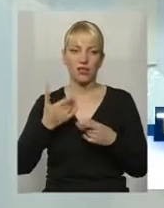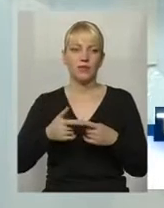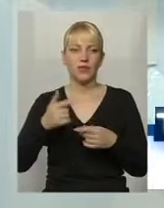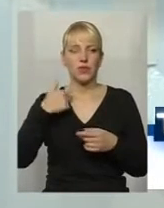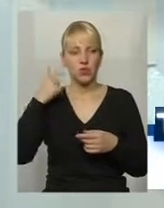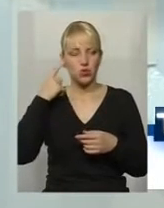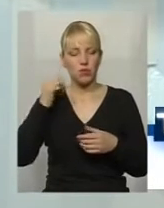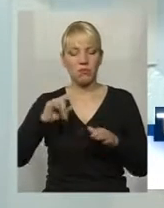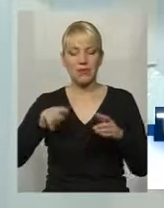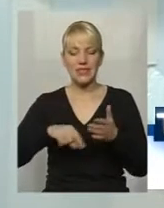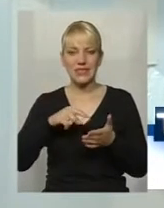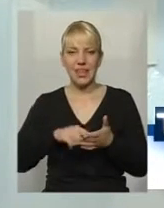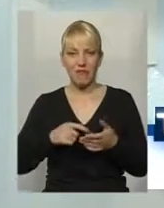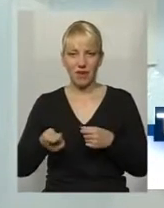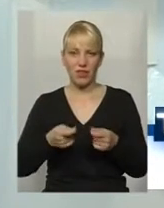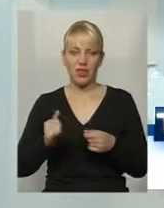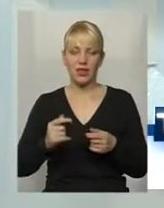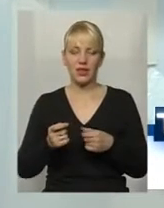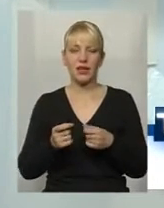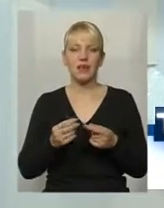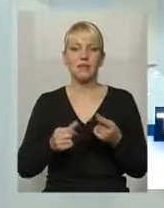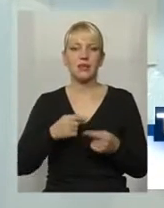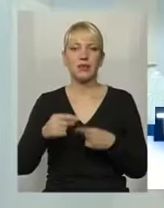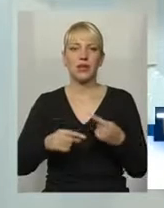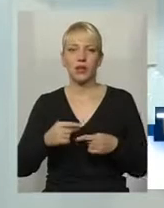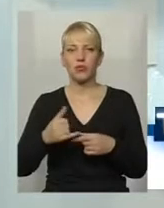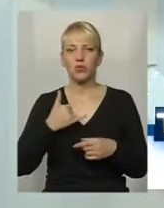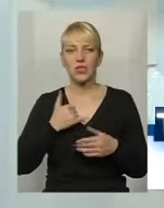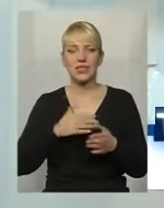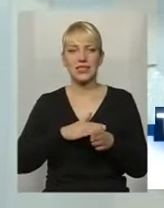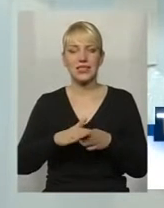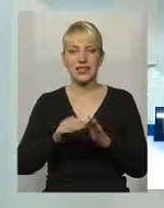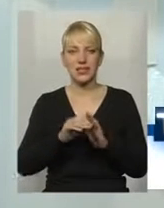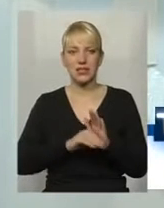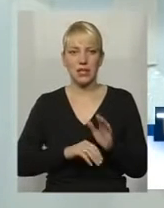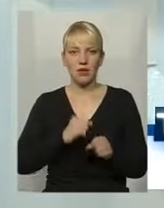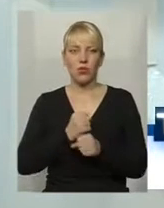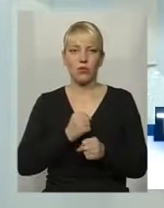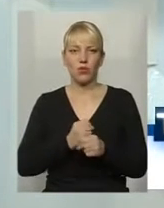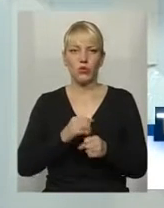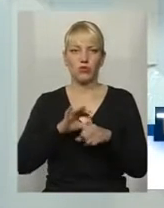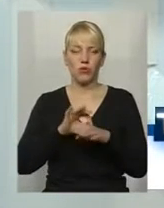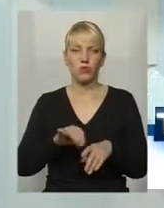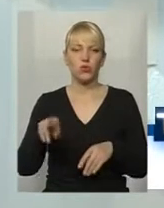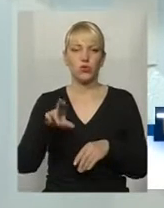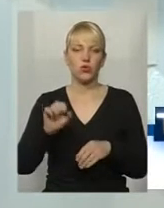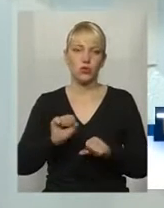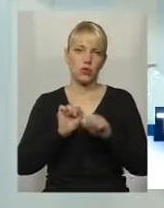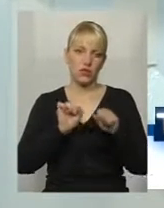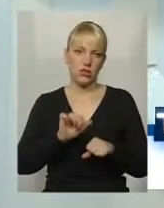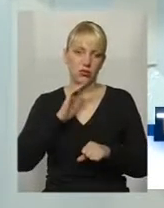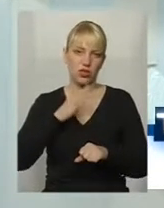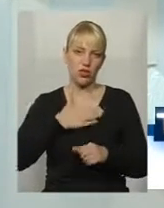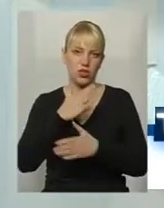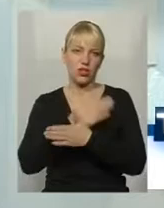місцева влада, нас чують підприємці. У нас ціла система роботи проводиться щодо захисту наших